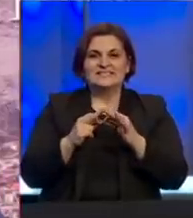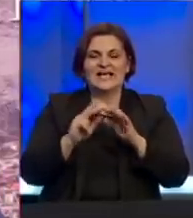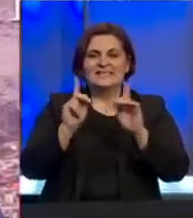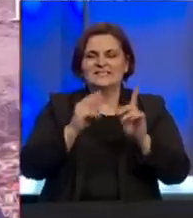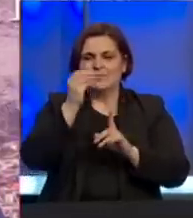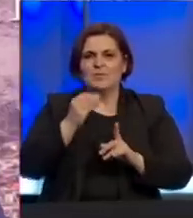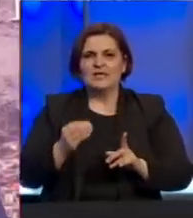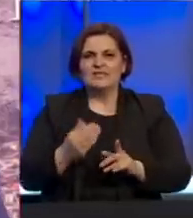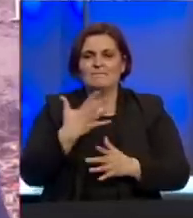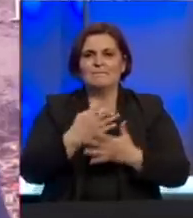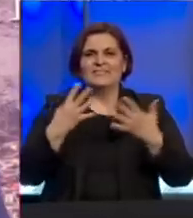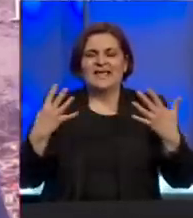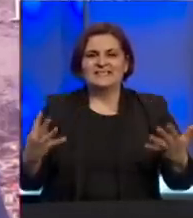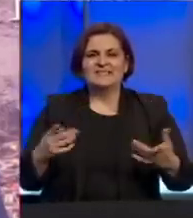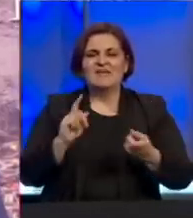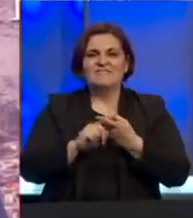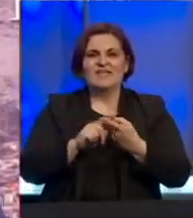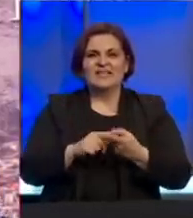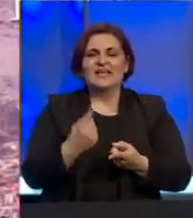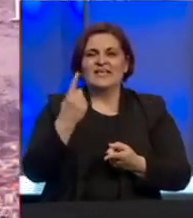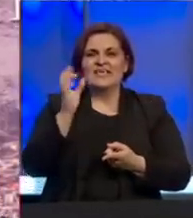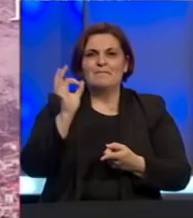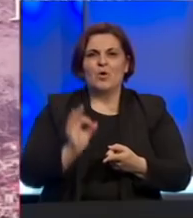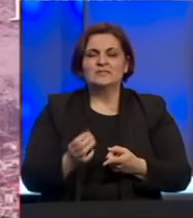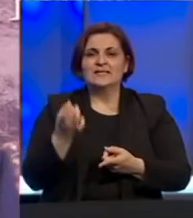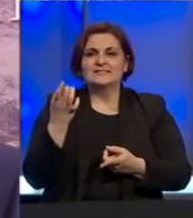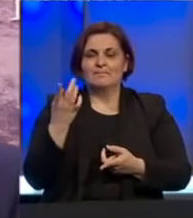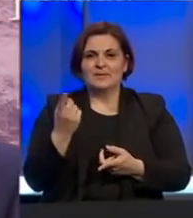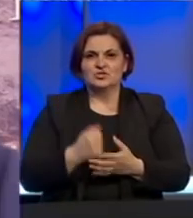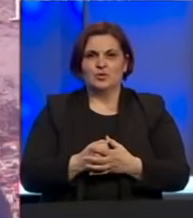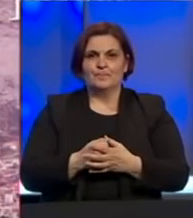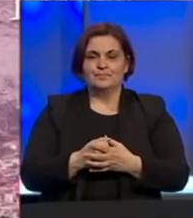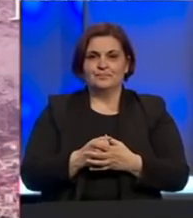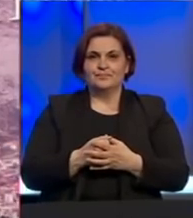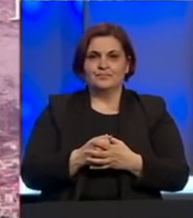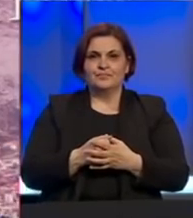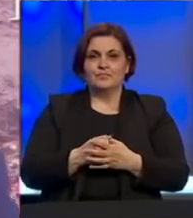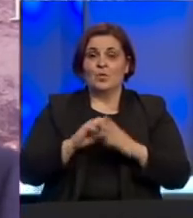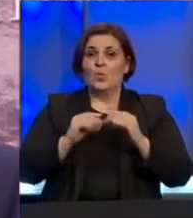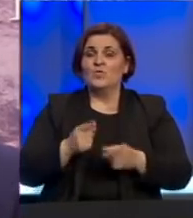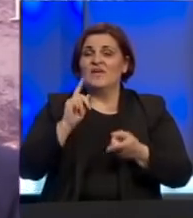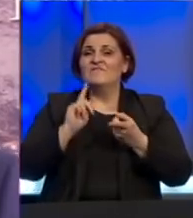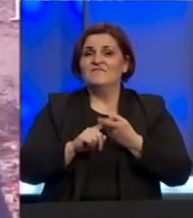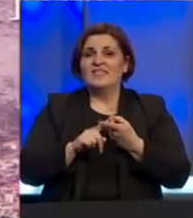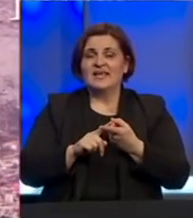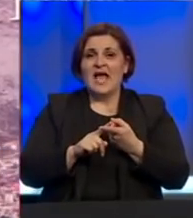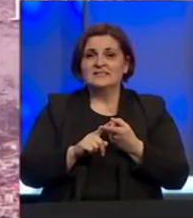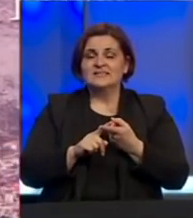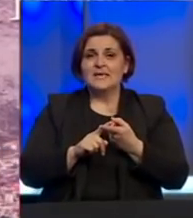Republiku Srpsku, 59,5 za Federaciju i 1% za Brško distrije. U okviru Federacije